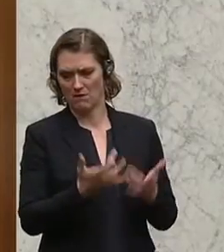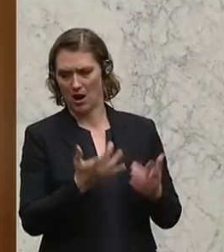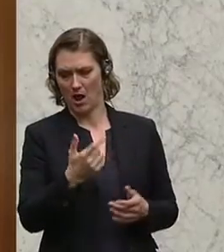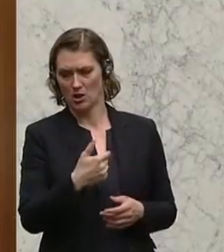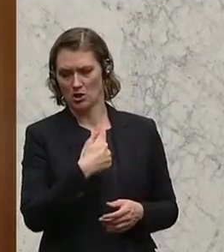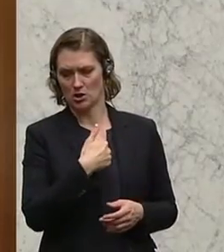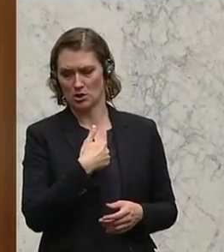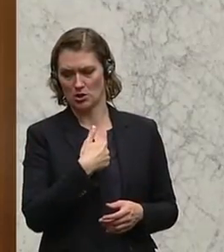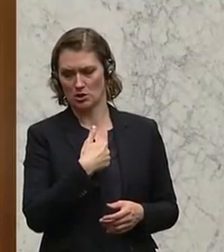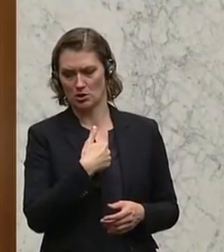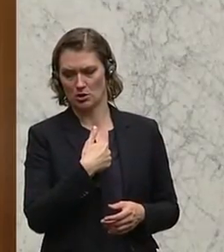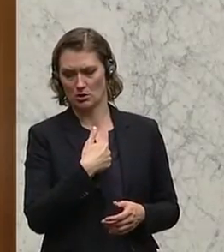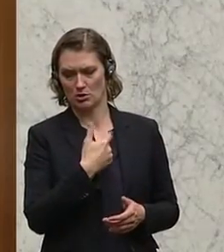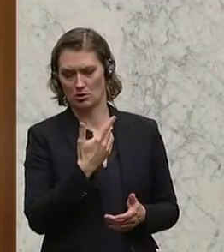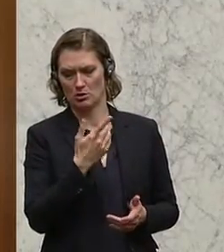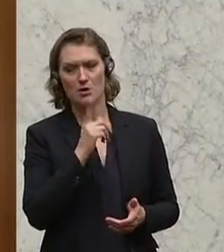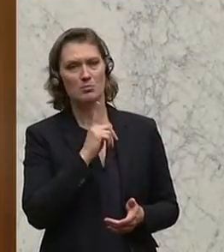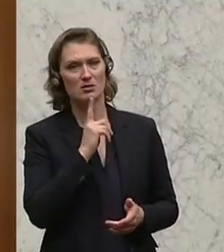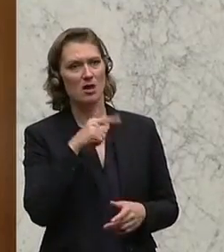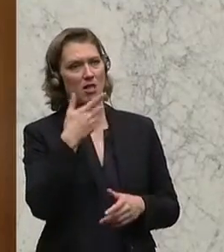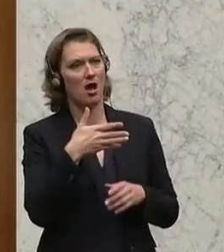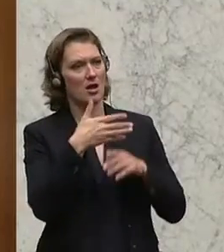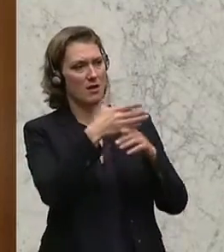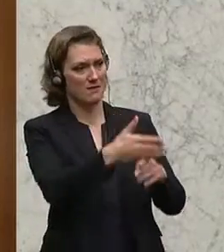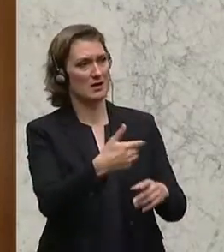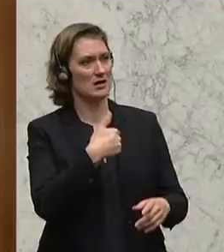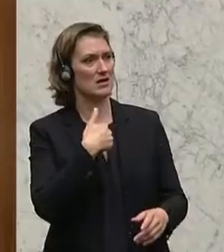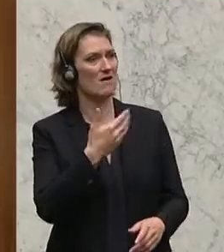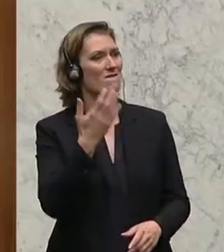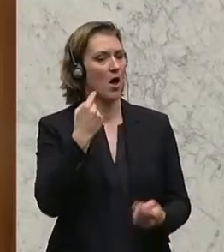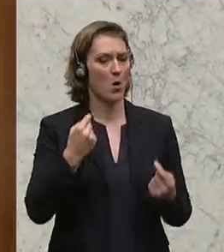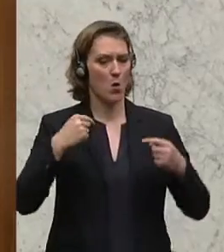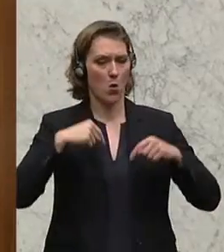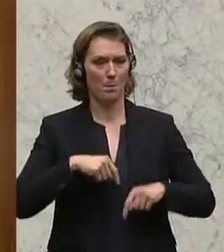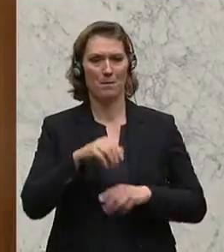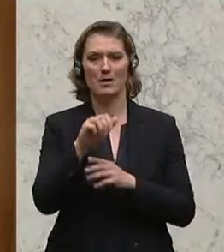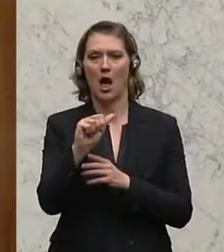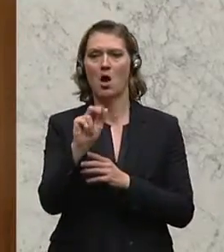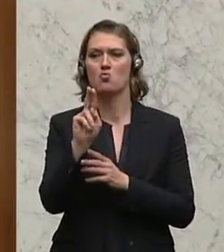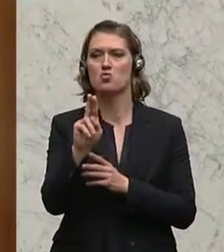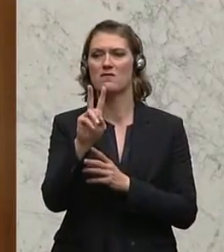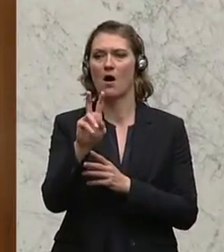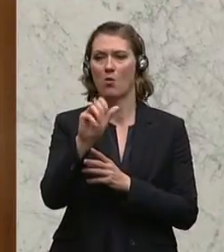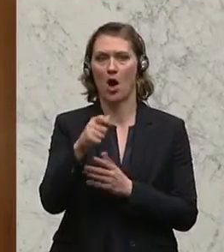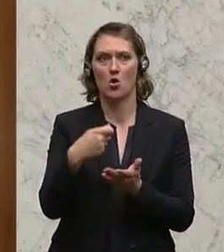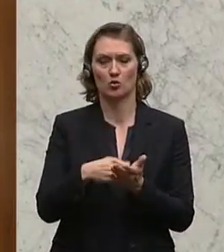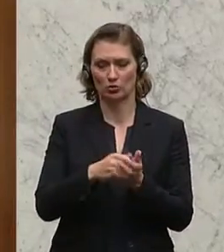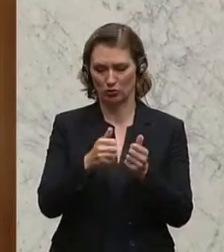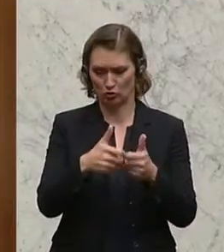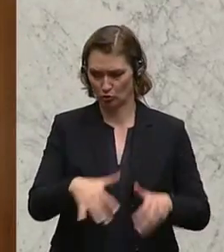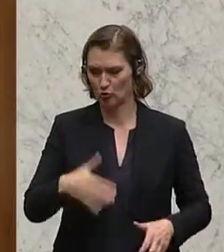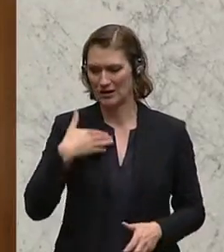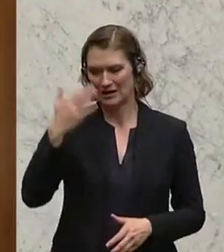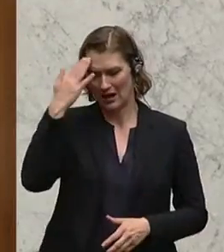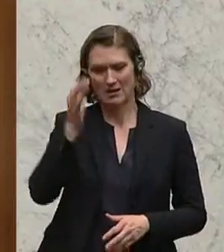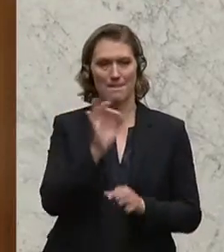Ihnen auch hier ein bisschen Nachhilfe geben. weine mich einmal, ob man da aufhauen kann, die Kostenstruktur dort sicher mit Abstand